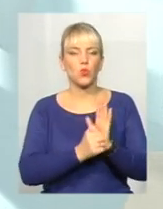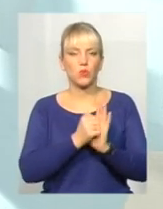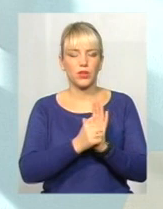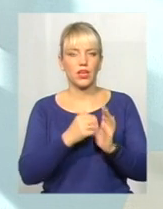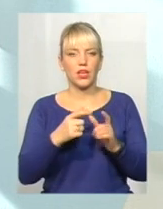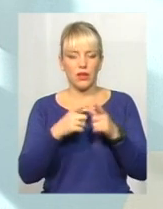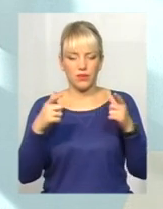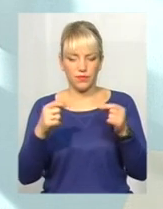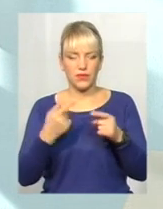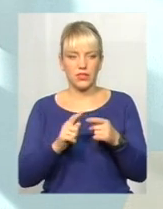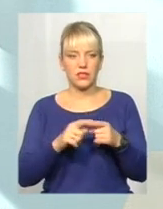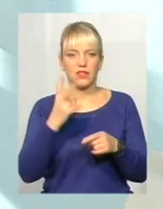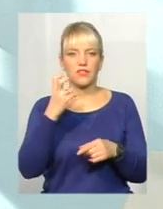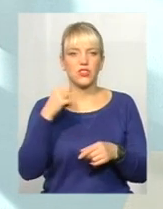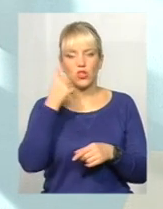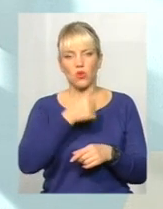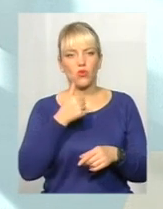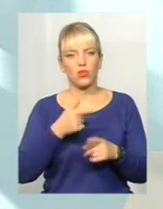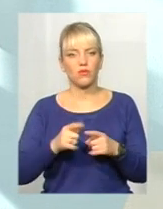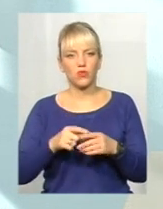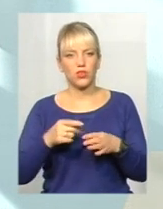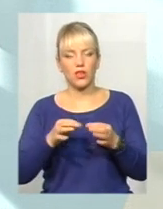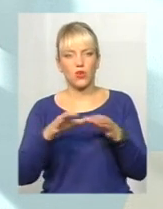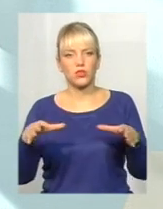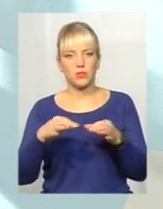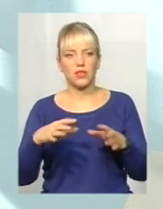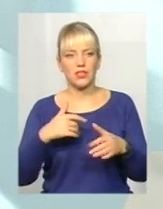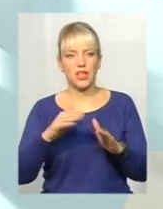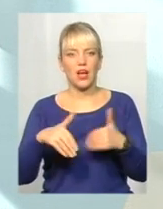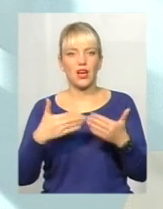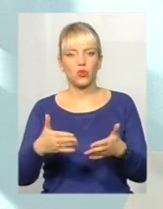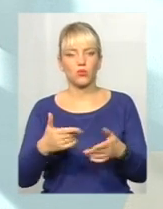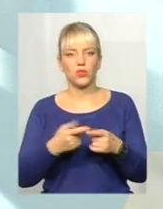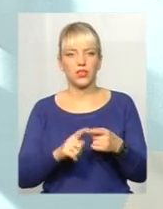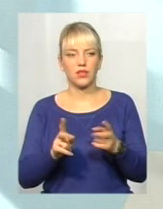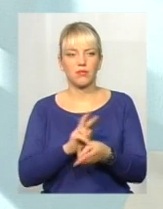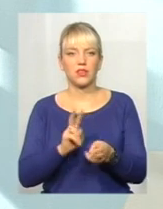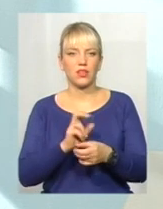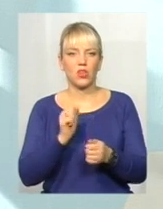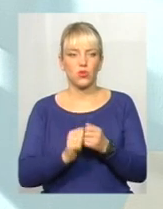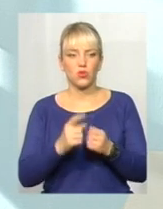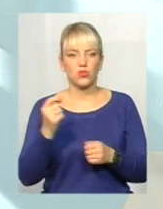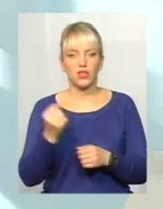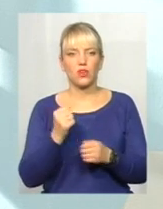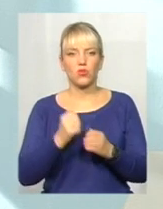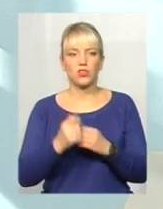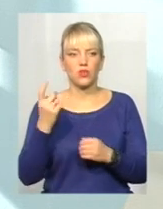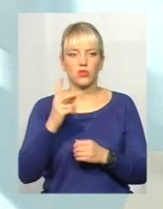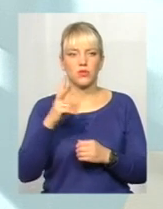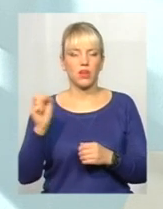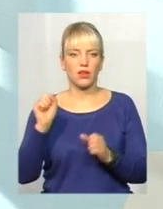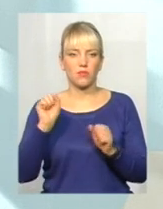Період їх розкладу 200 років. А рекомендують нам їх міняти кожну неділю. Ну, кожна господарка може